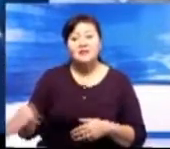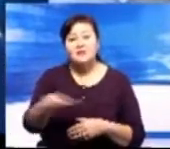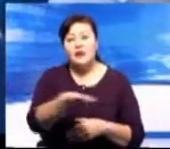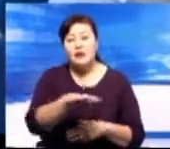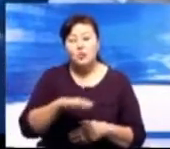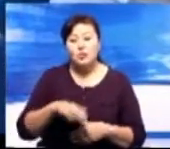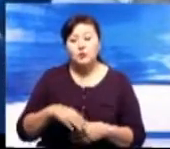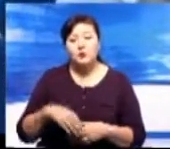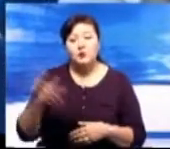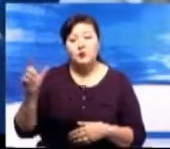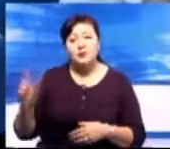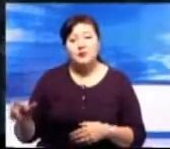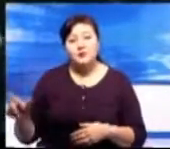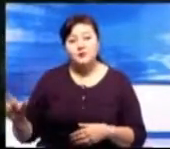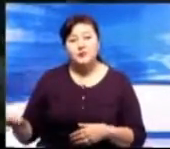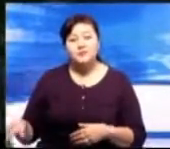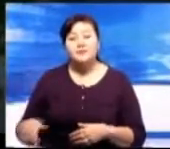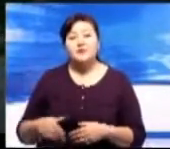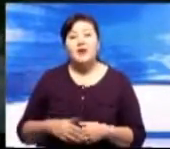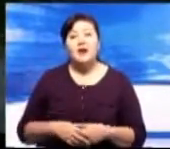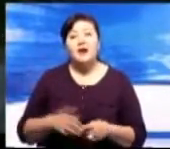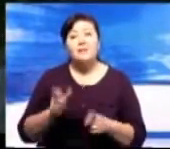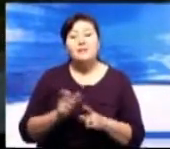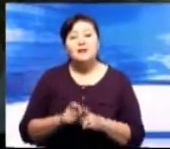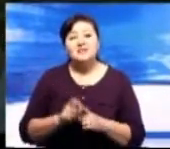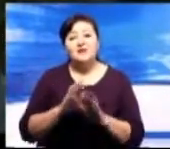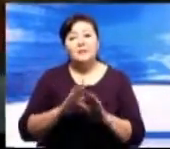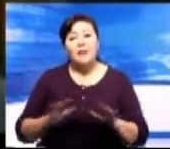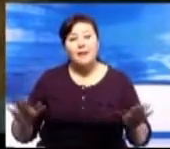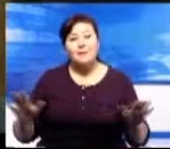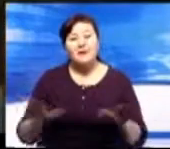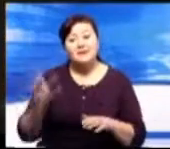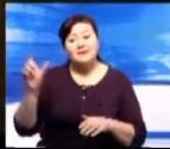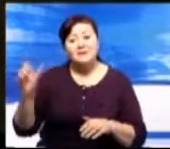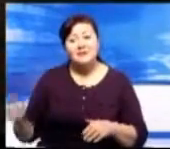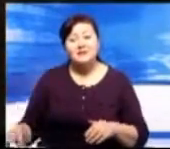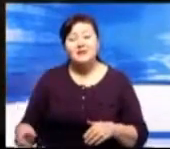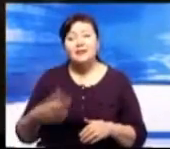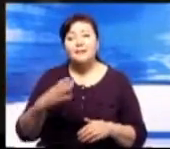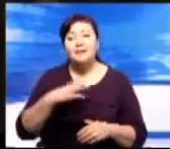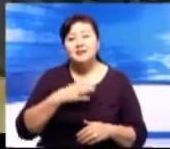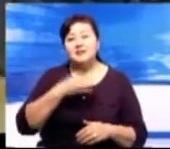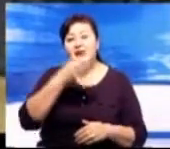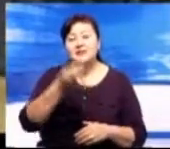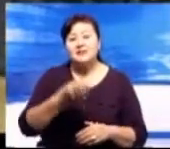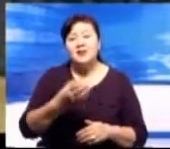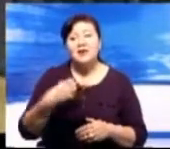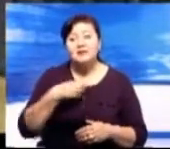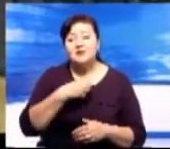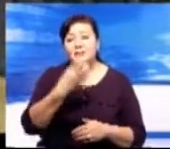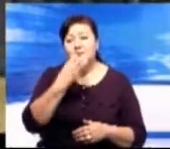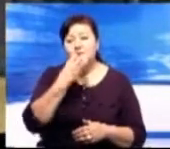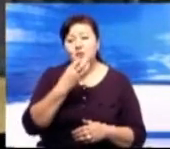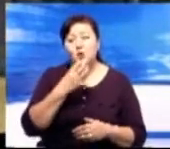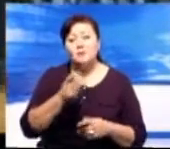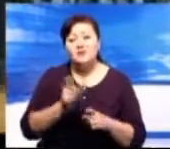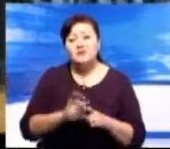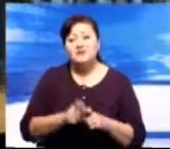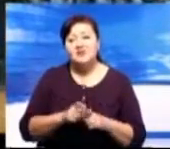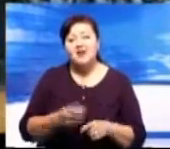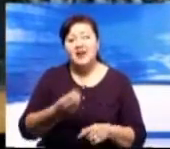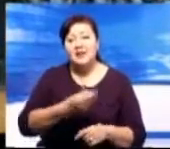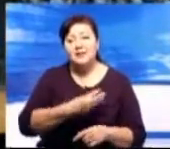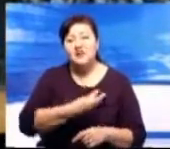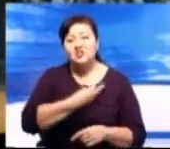Во время мероприятия в адрес композитора от имени коллег и учеников были сказаны самые теплые пожелания. Коллективы областной филармонии